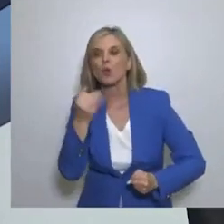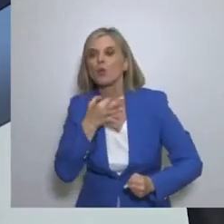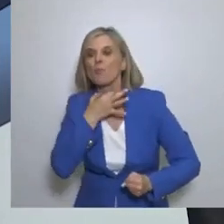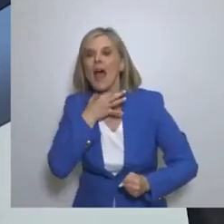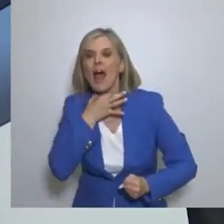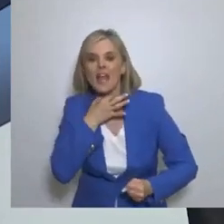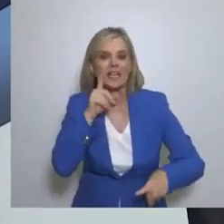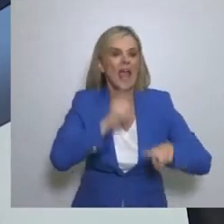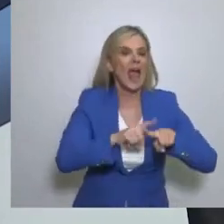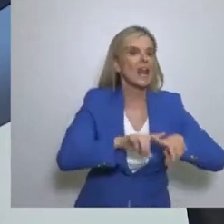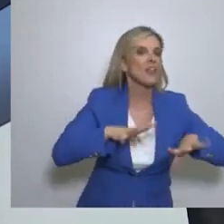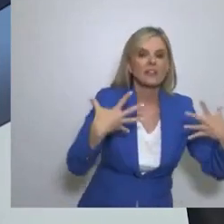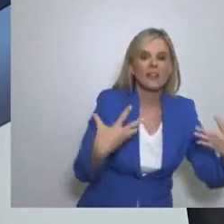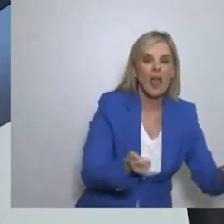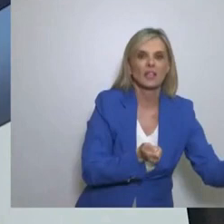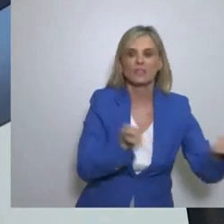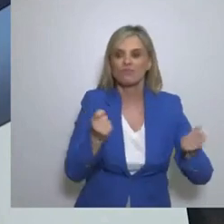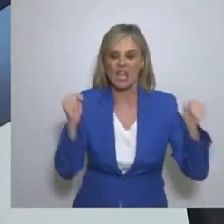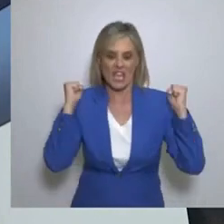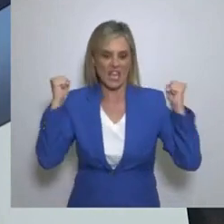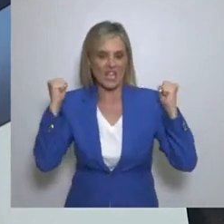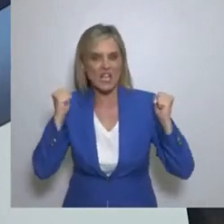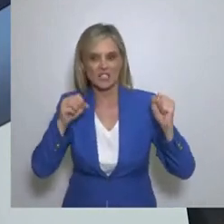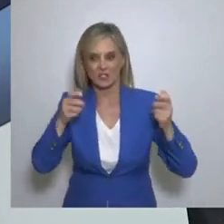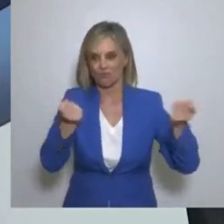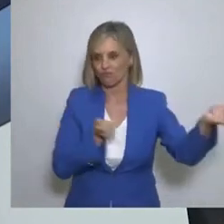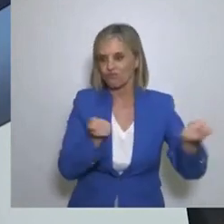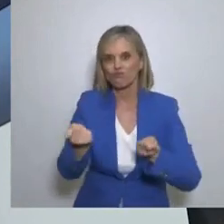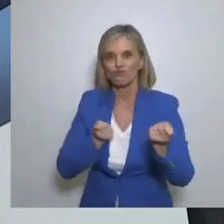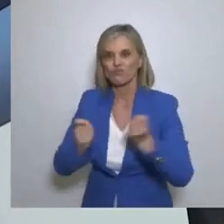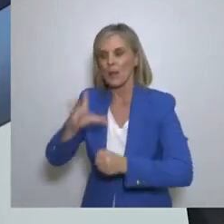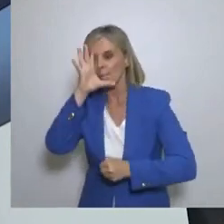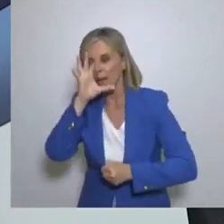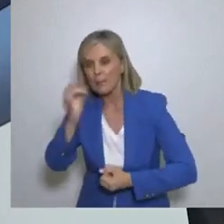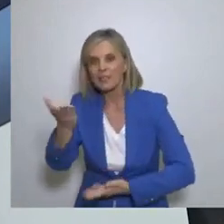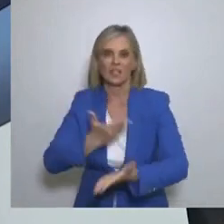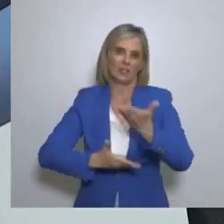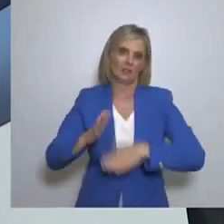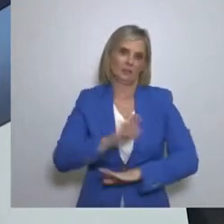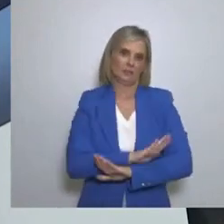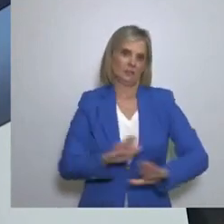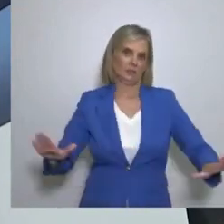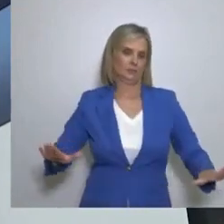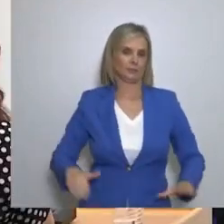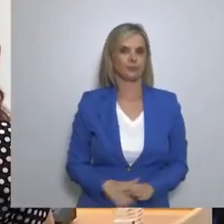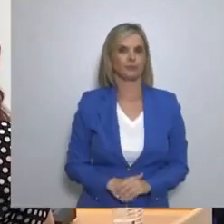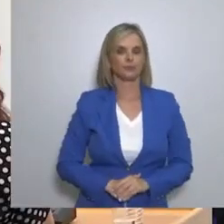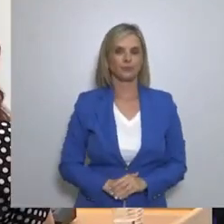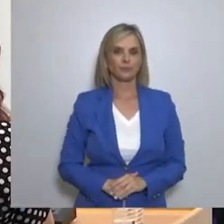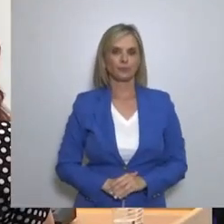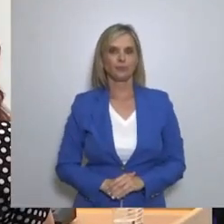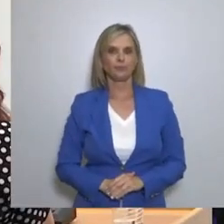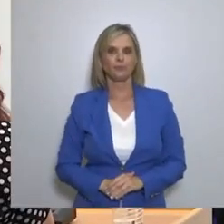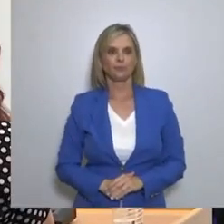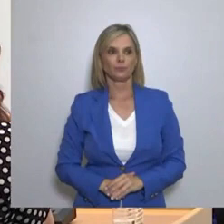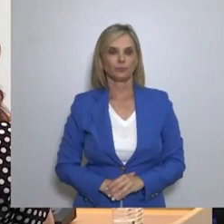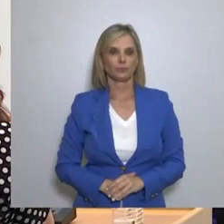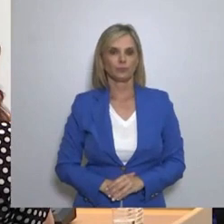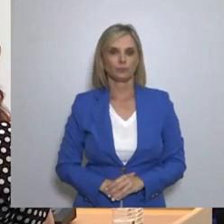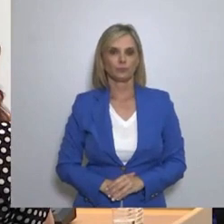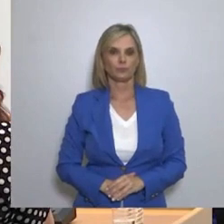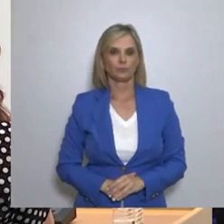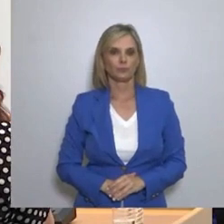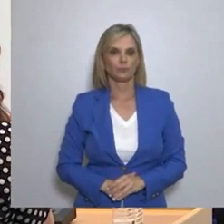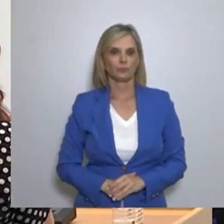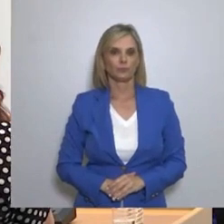Σε υγιής οικονομία Σε υγιής πολιτεία Για μια πραγματική Ελλήνων πολιτεία Θα παρακαλέσω Οι ομιλητές να είναι